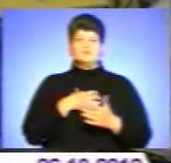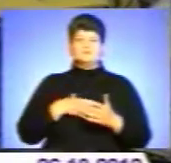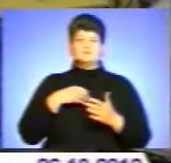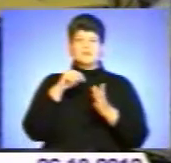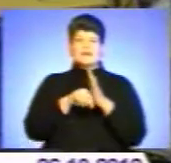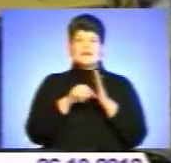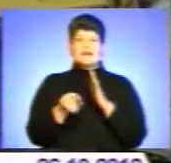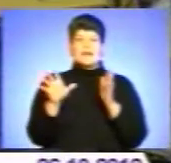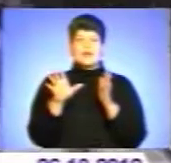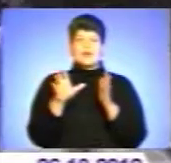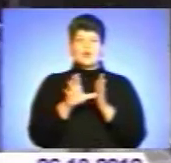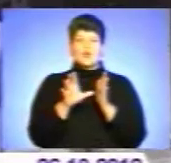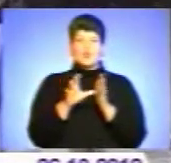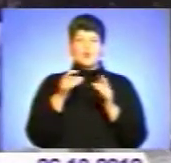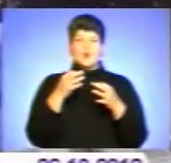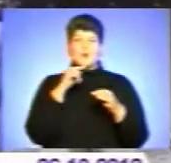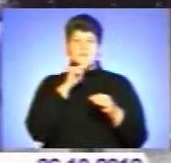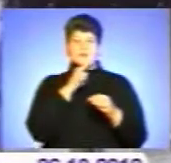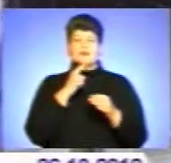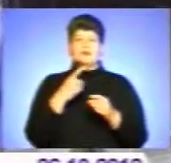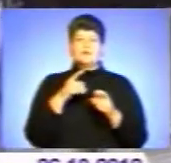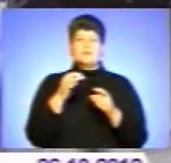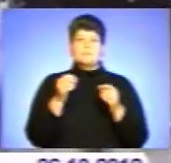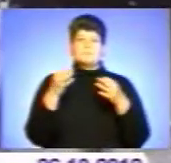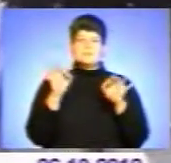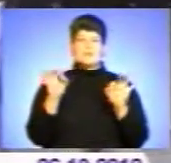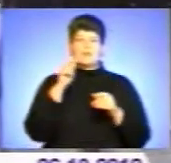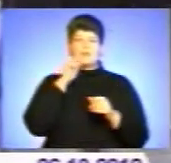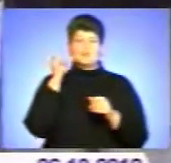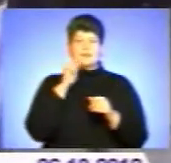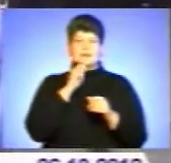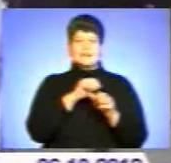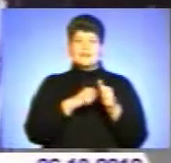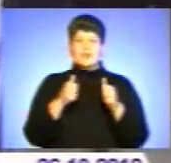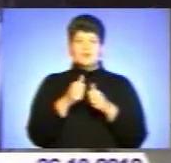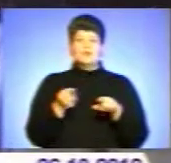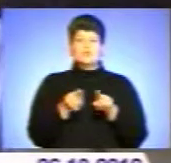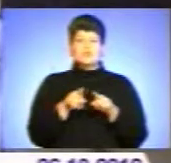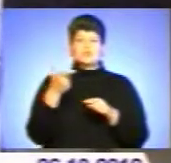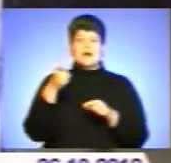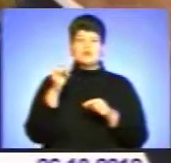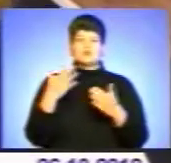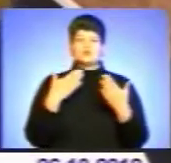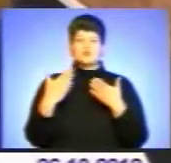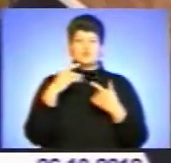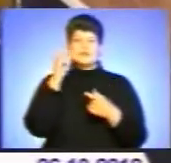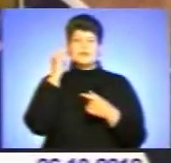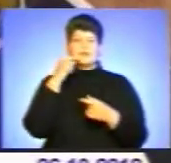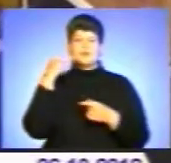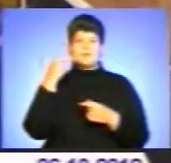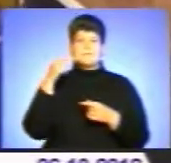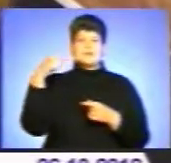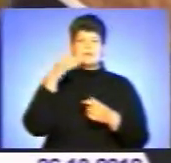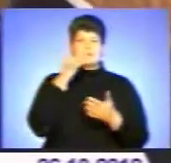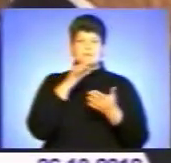економіки та безпеки України. Спілкуючись з журналістами, не оминув глава держави і газових стосунків України з Росією. Президент запевнив,